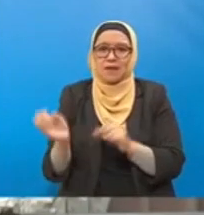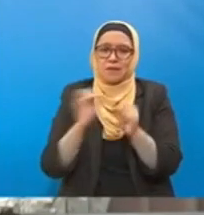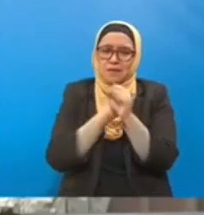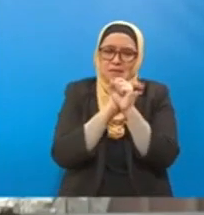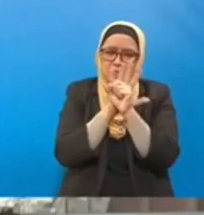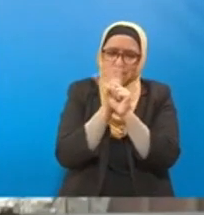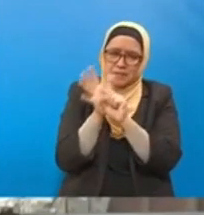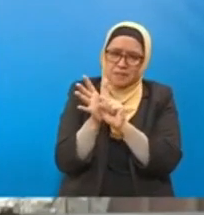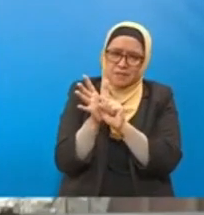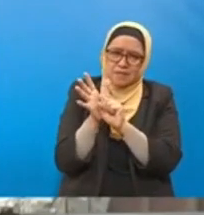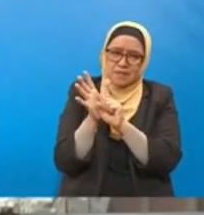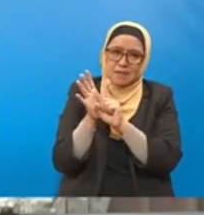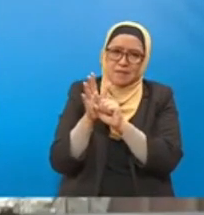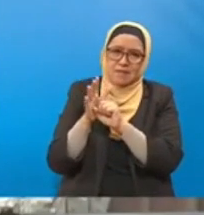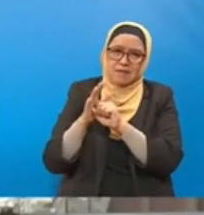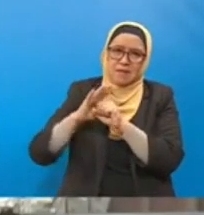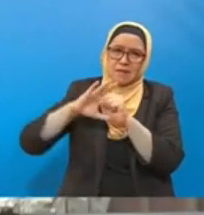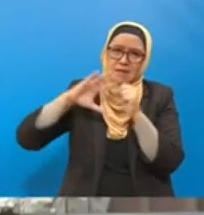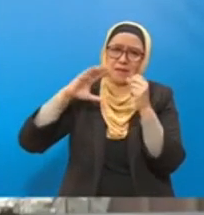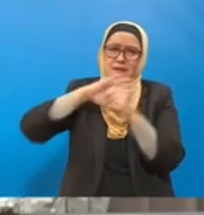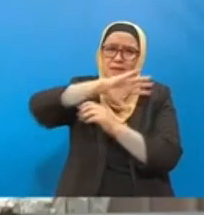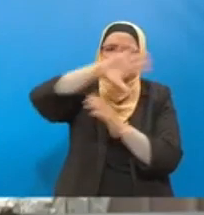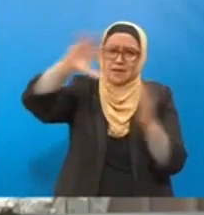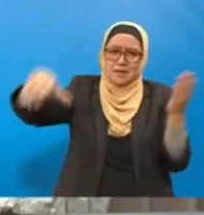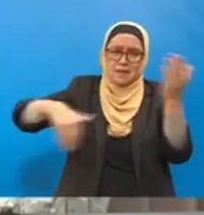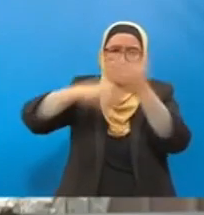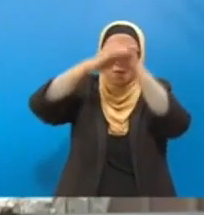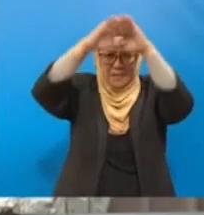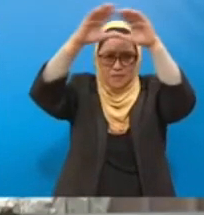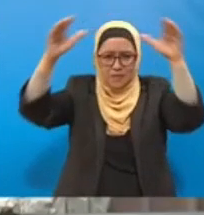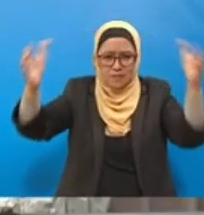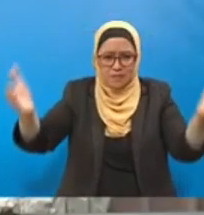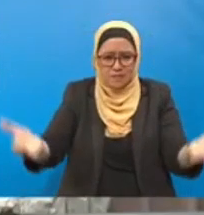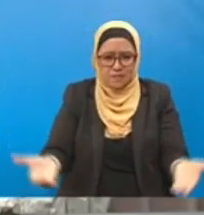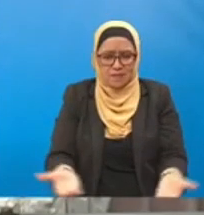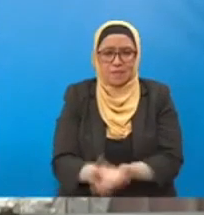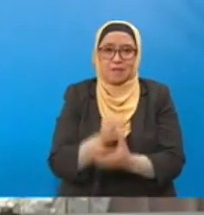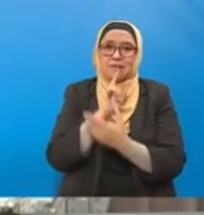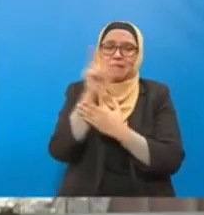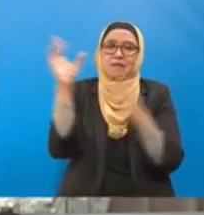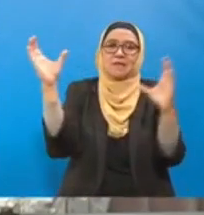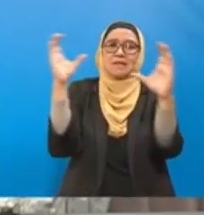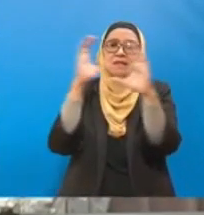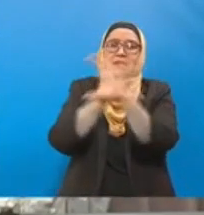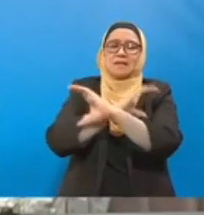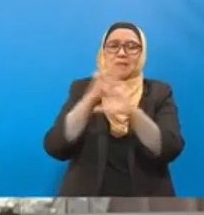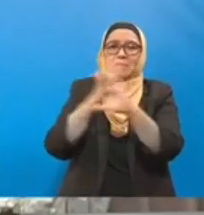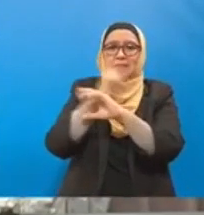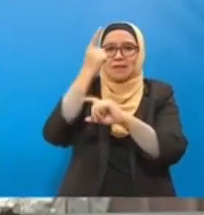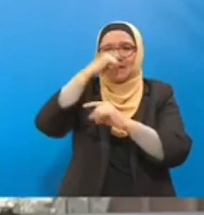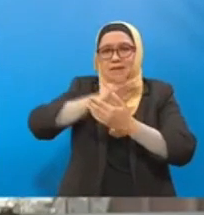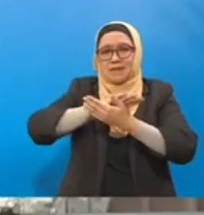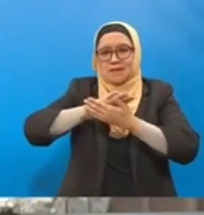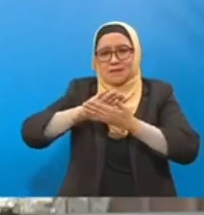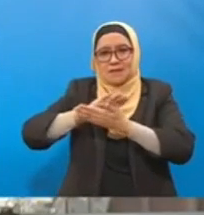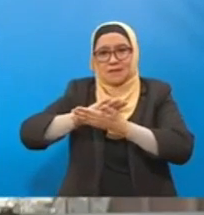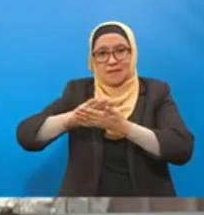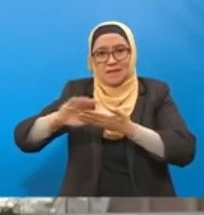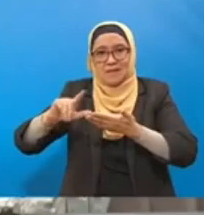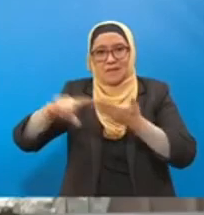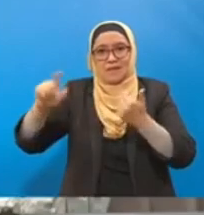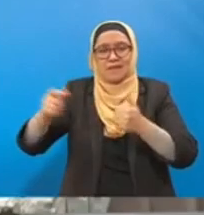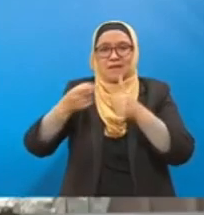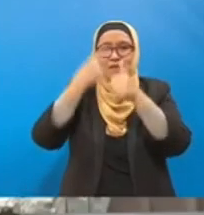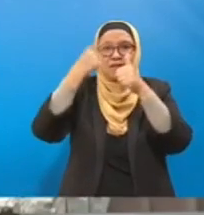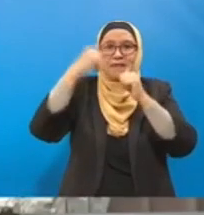dunia sejak tahun 2020 memberi cabaran kepada proses mengemaskini NDC pertama Malaysia. Walaupun kerajaan telah